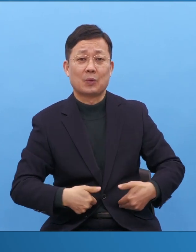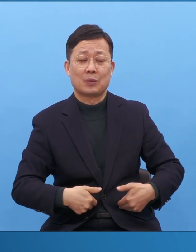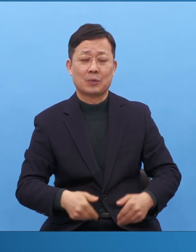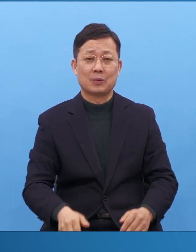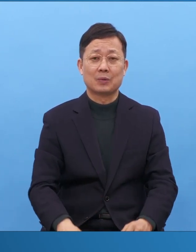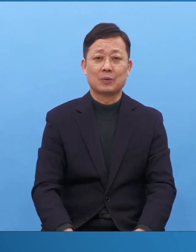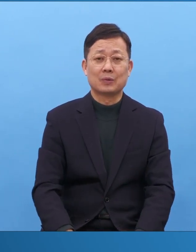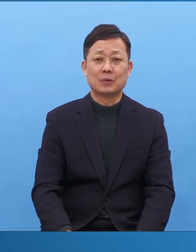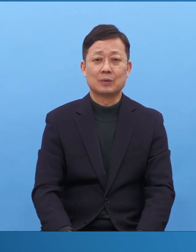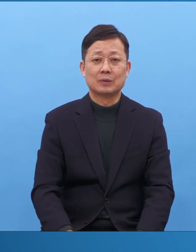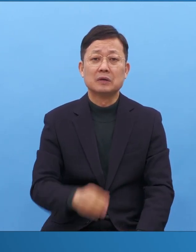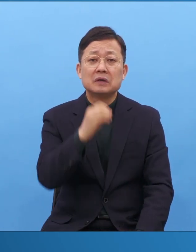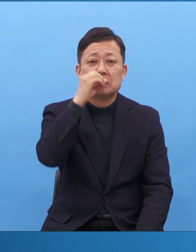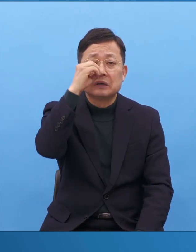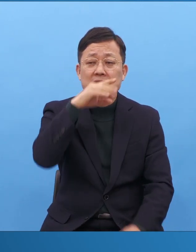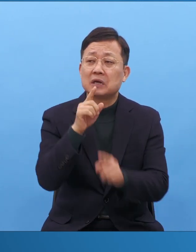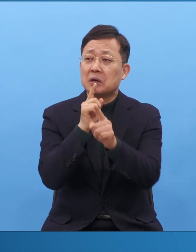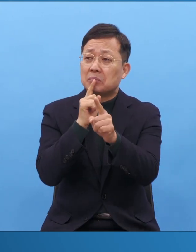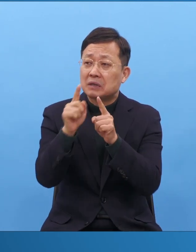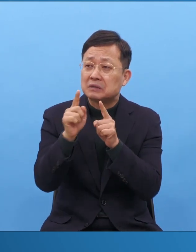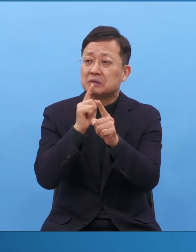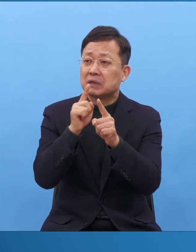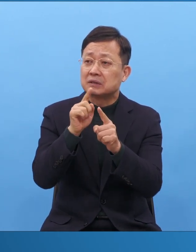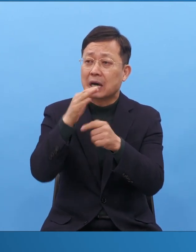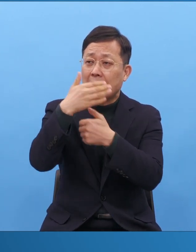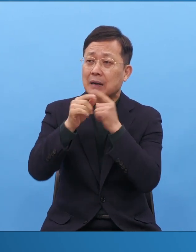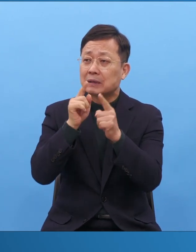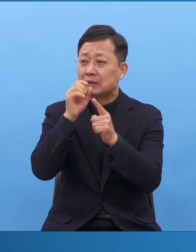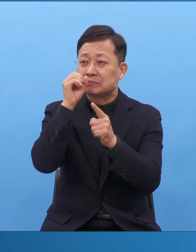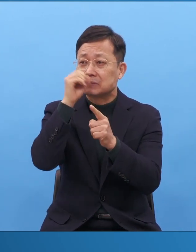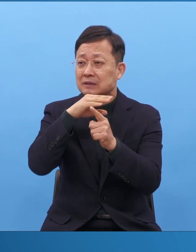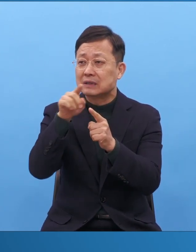그냥 말씀이 아닙니다. 말씀 흐름 속에 있어야 해요.